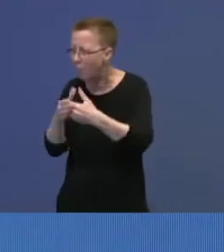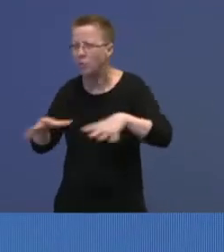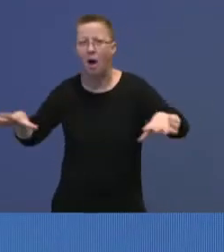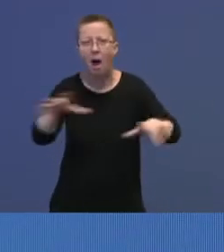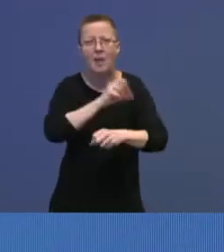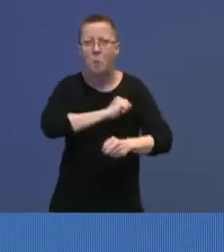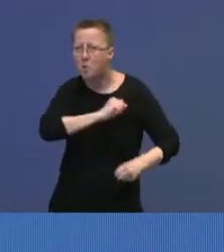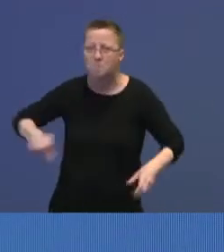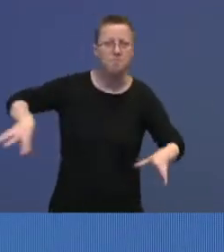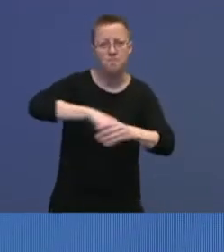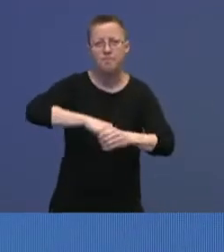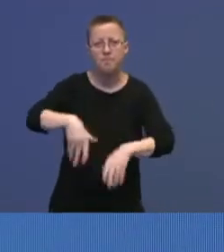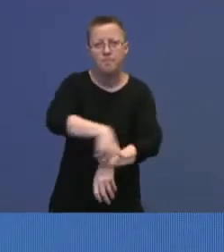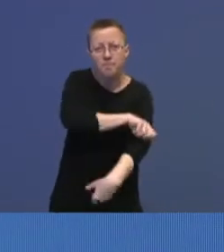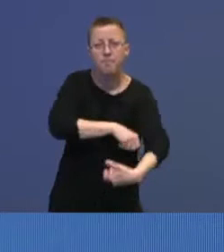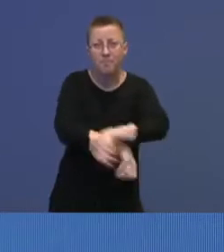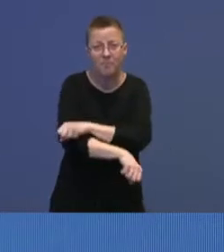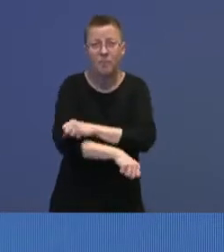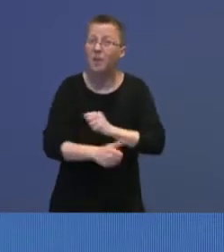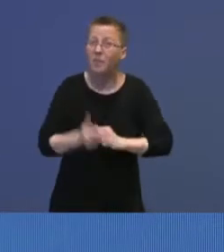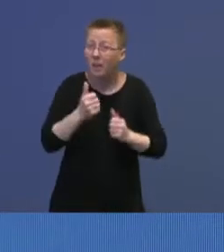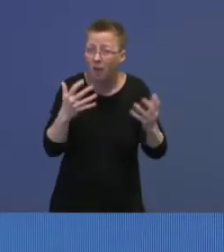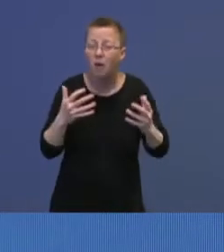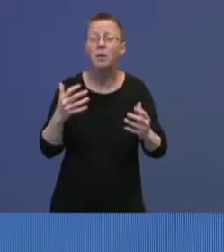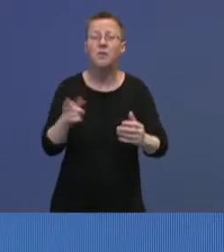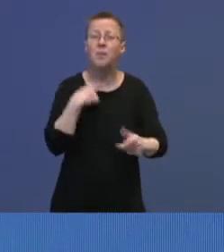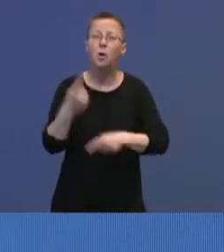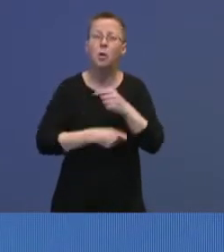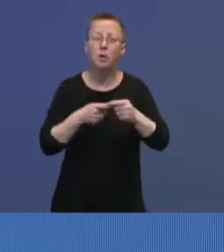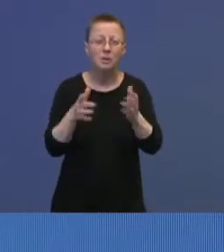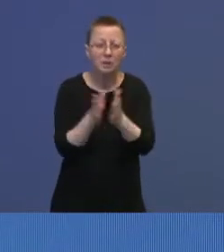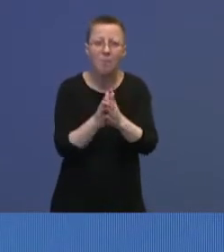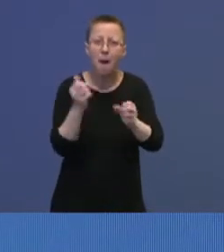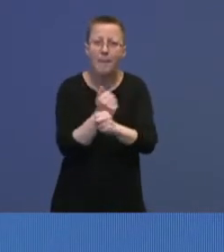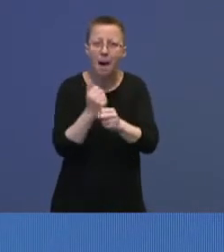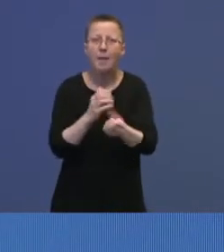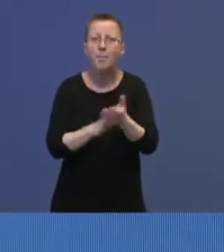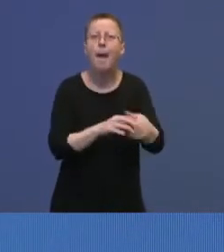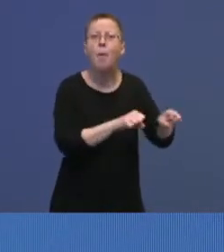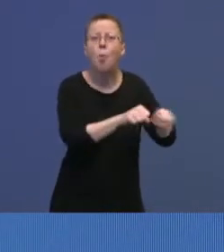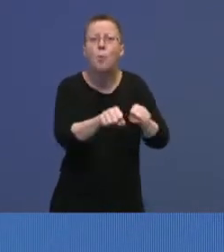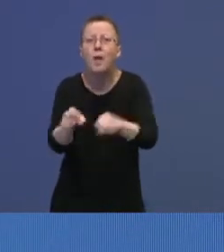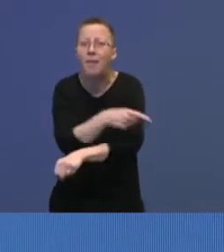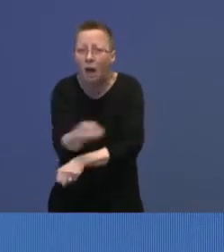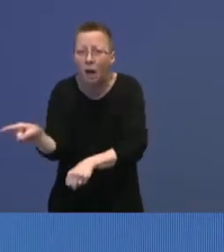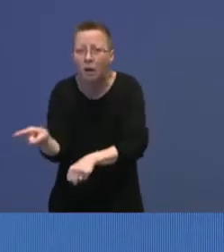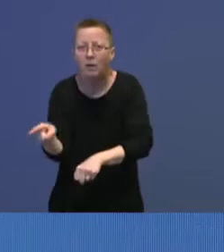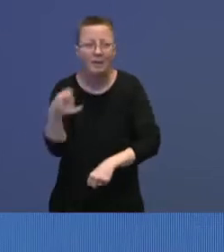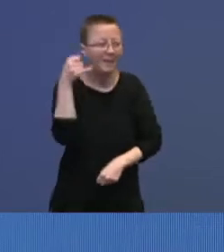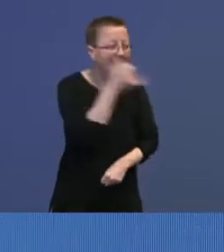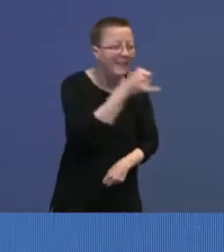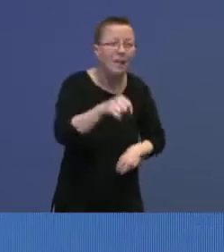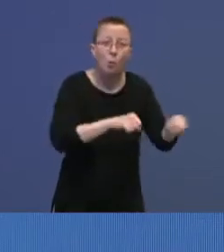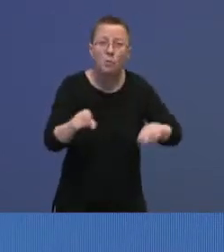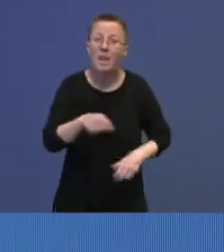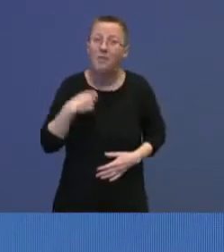berørt. Helt sentralt er at vi skal gjøre dette på lag med og sammen med kommunene. Det er i kommunene vi